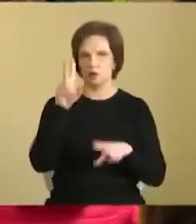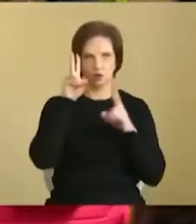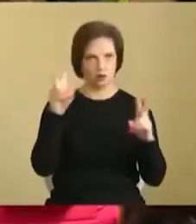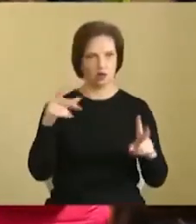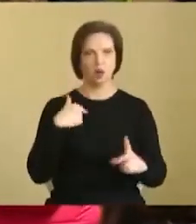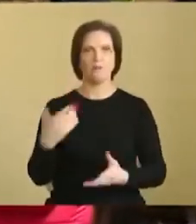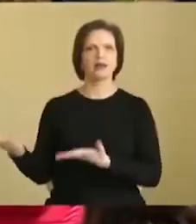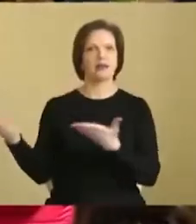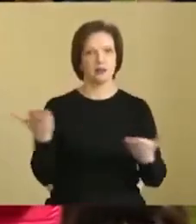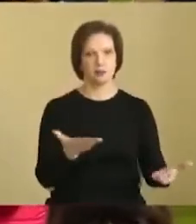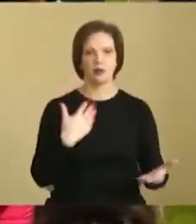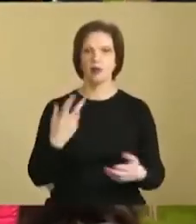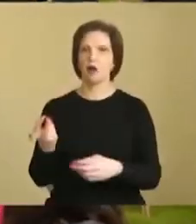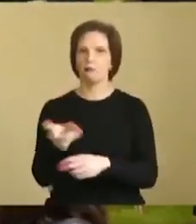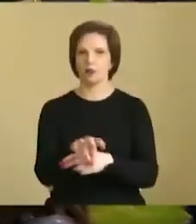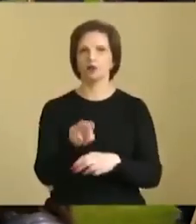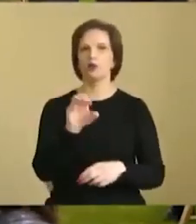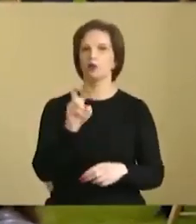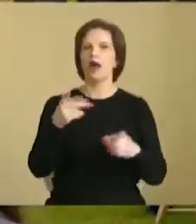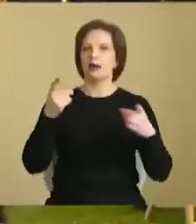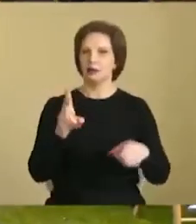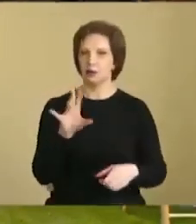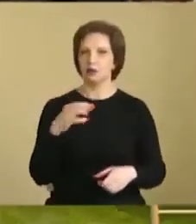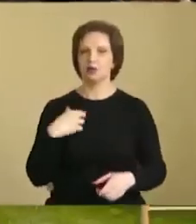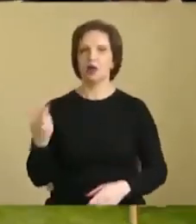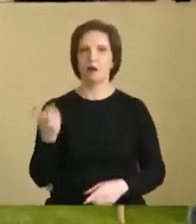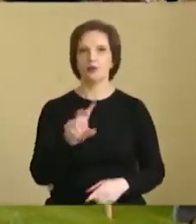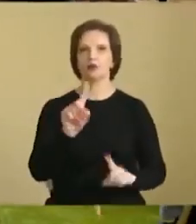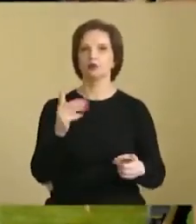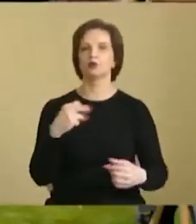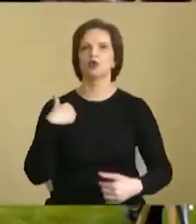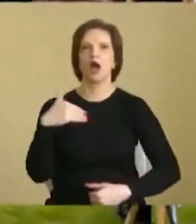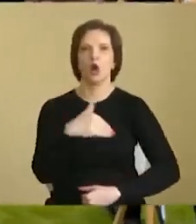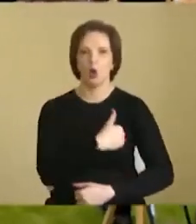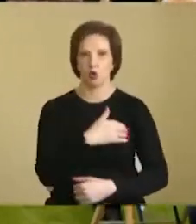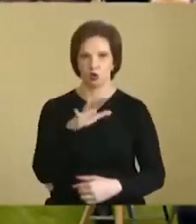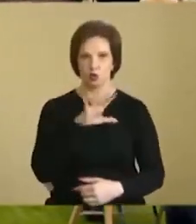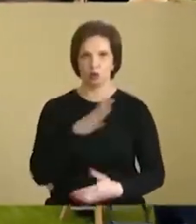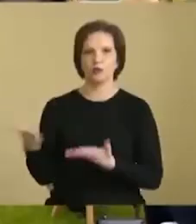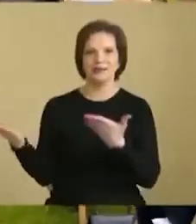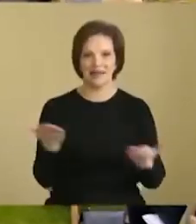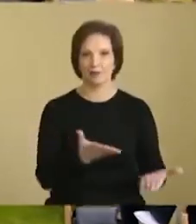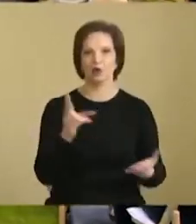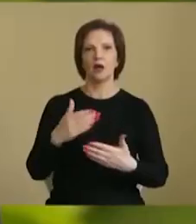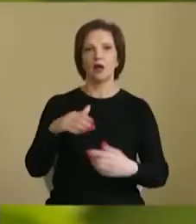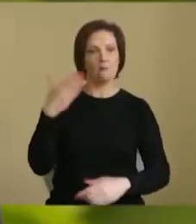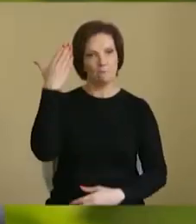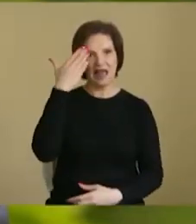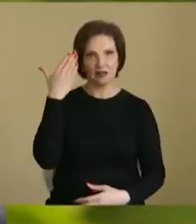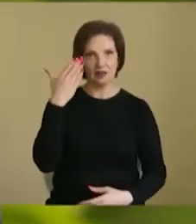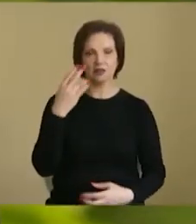запросили, я прийшов. Так, дійсно, я прийшов, тому що я хочу бути запрошен на всі гучні справи.